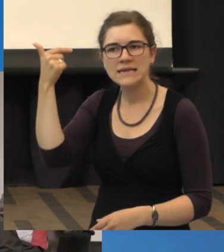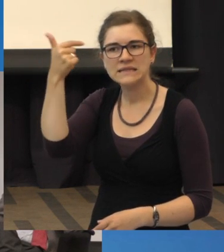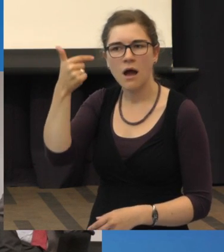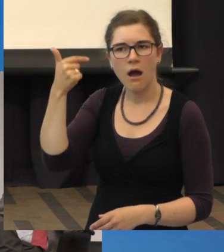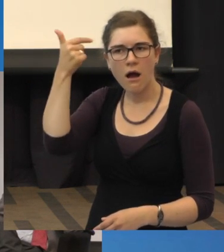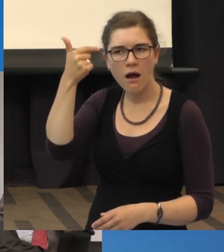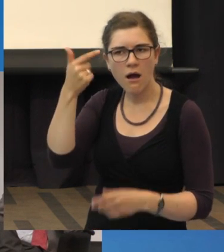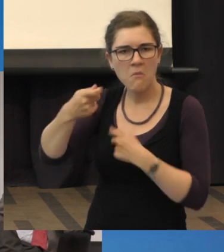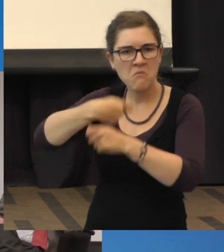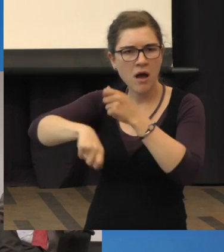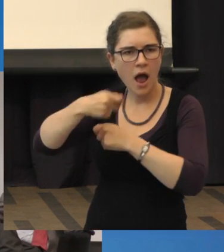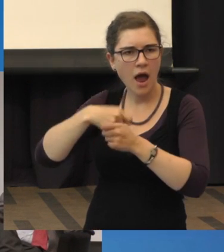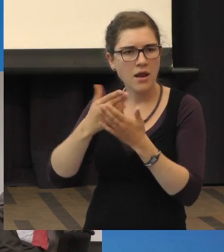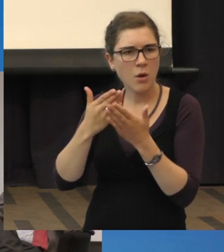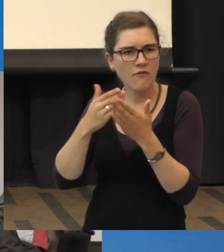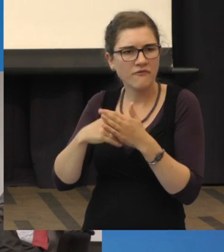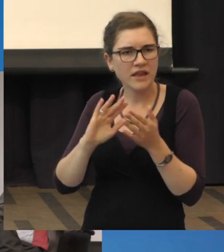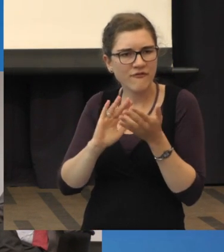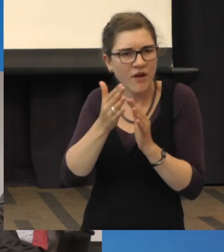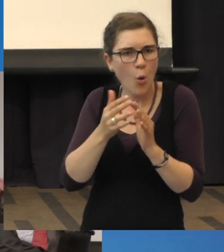veröden da in der Nähe von der Makula.